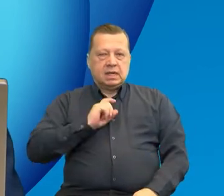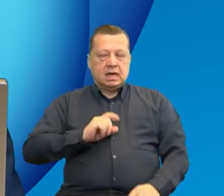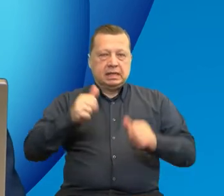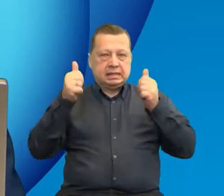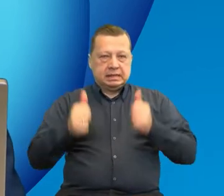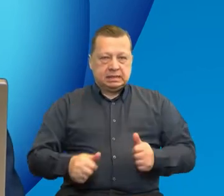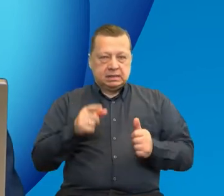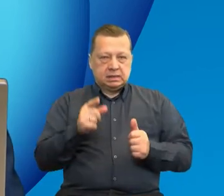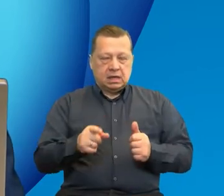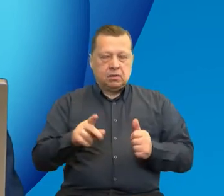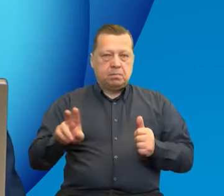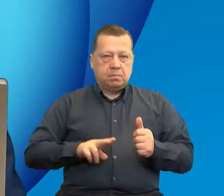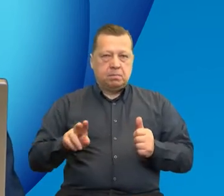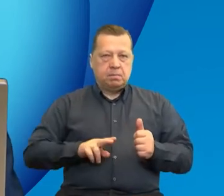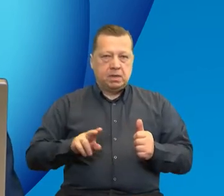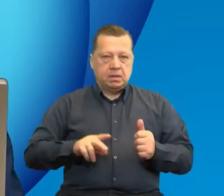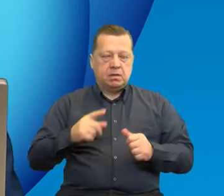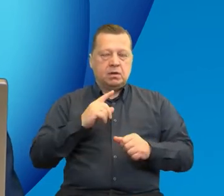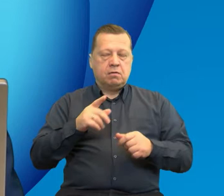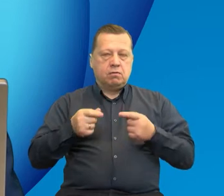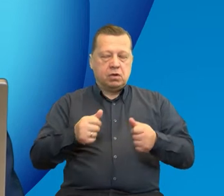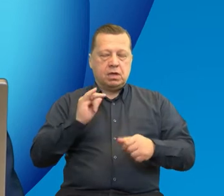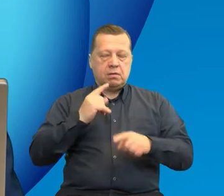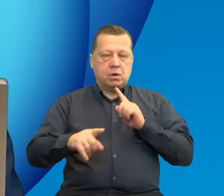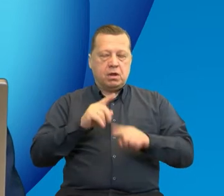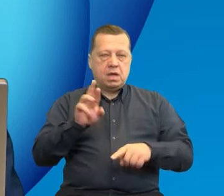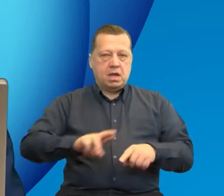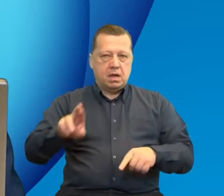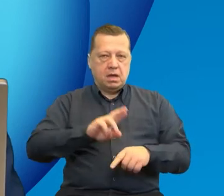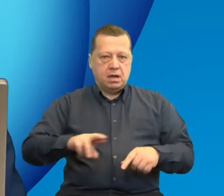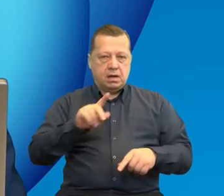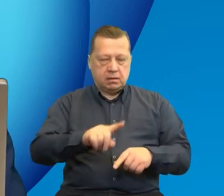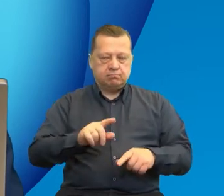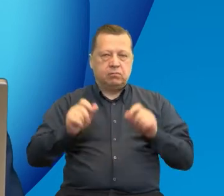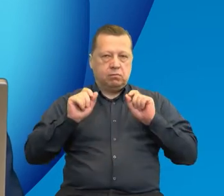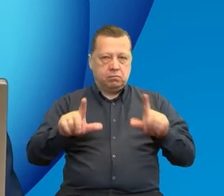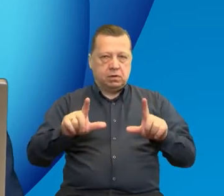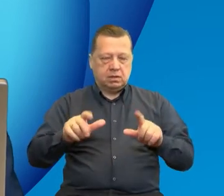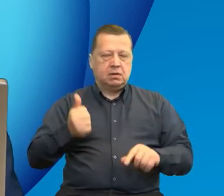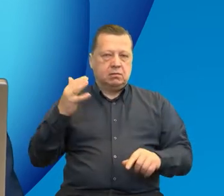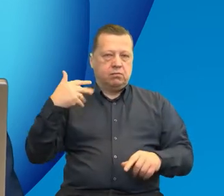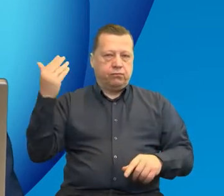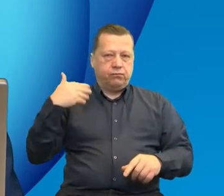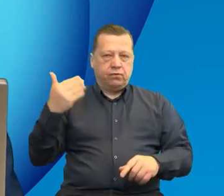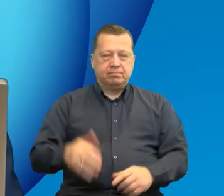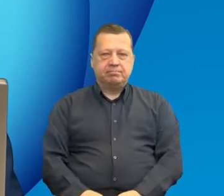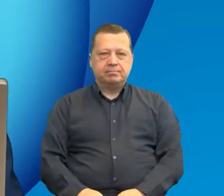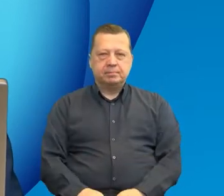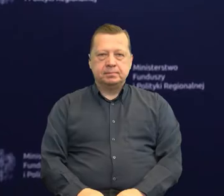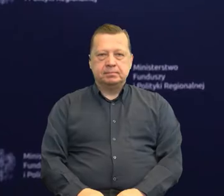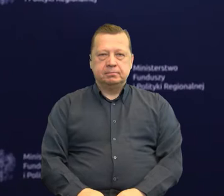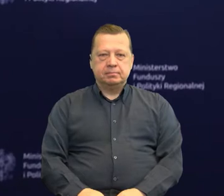Sekretarza Stanu w Ministerstwie Funduszy i Polityki Regionalnej, który skierował do nas kilka słów powitania.